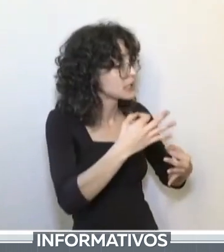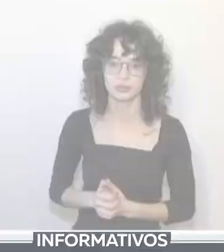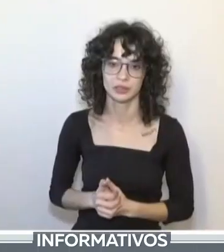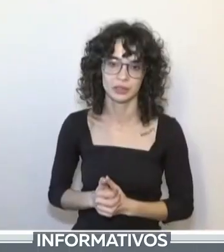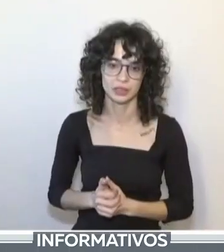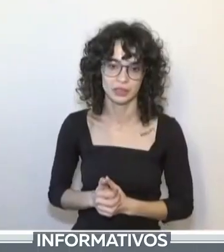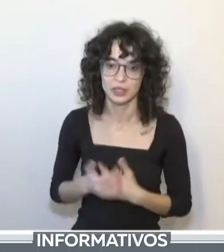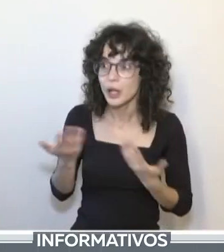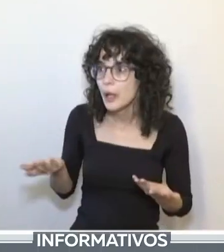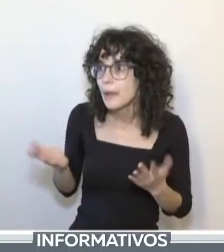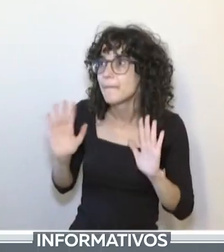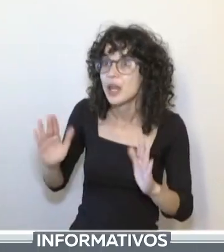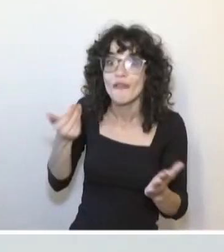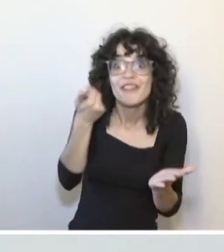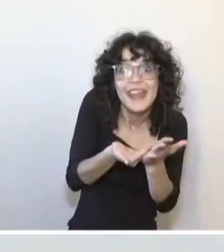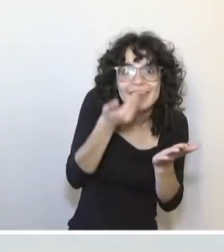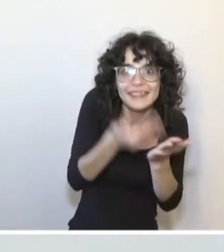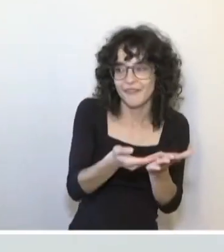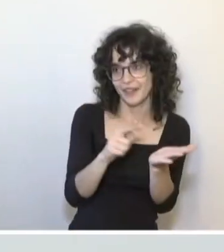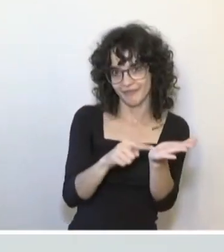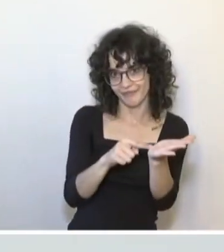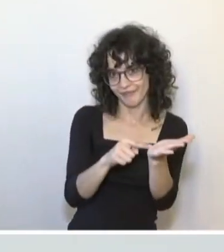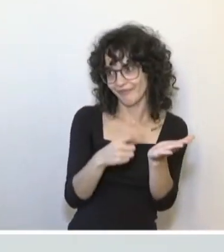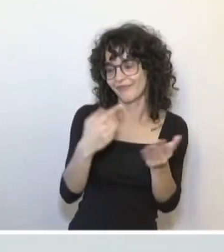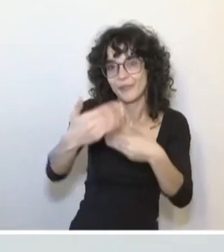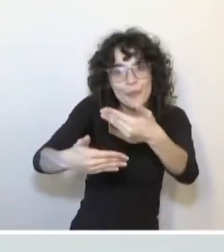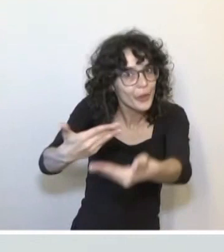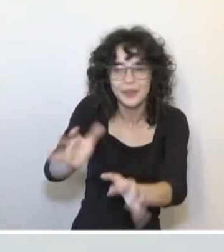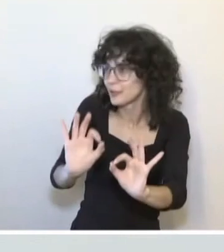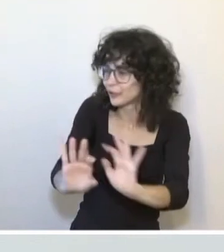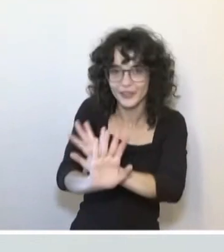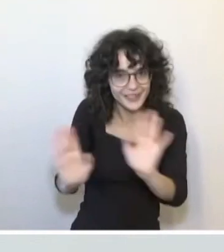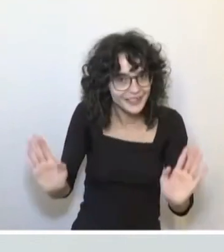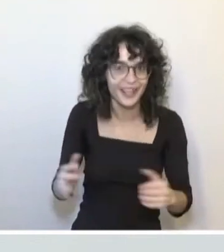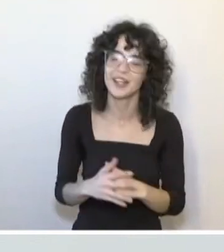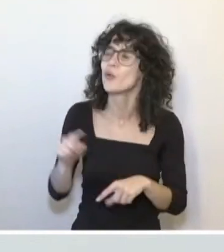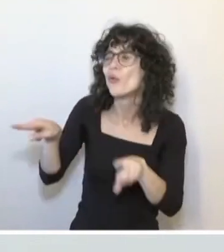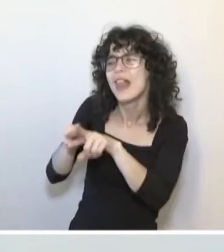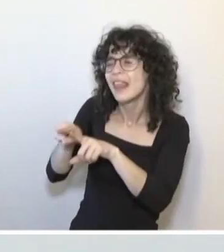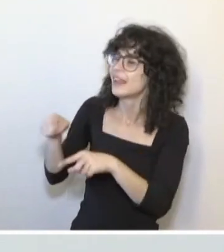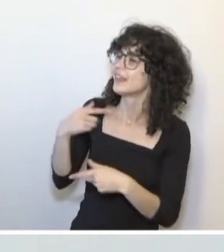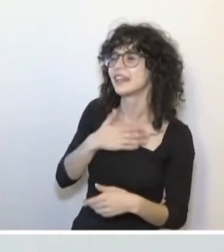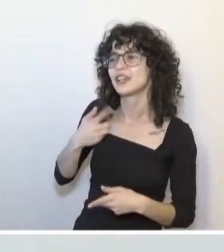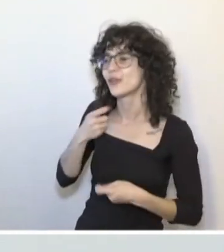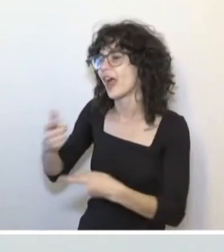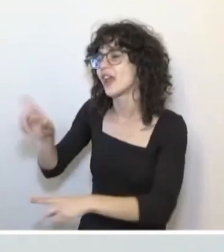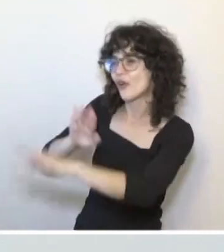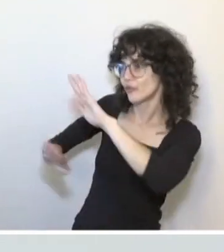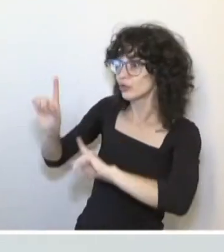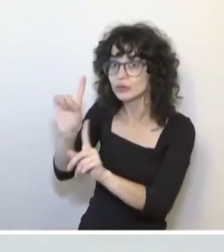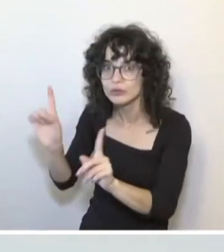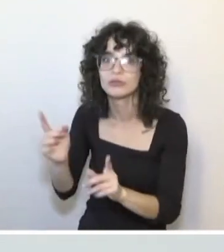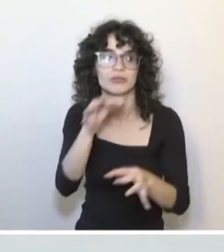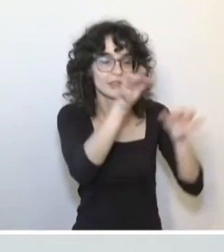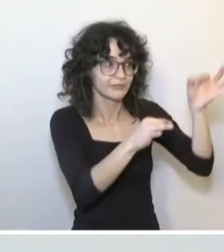Sí, s'ha de certificar, és un procediment, per això ho deia, no per confondre, sinó per tenir clar que han de ser els